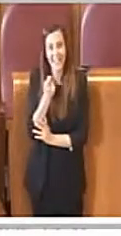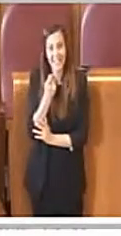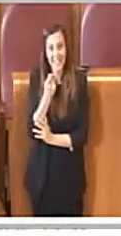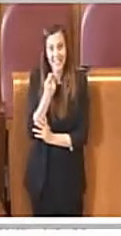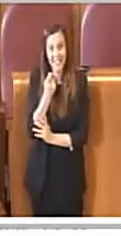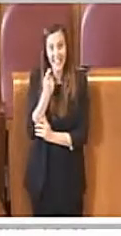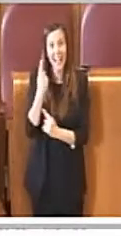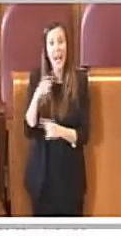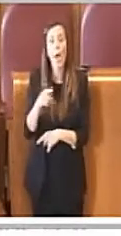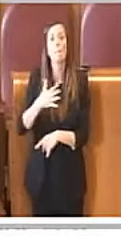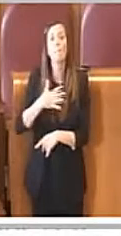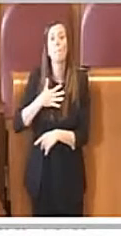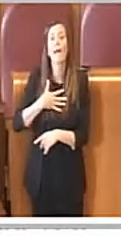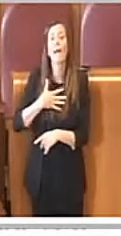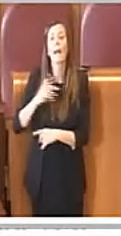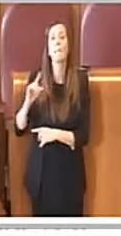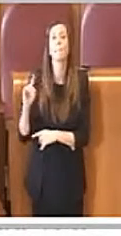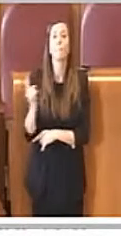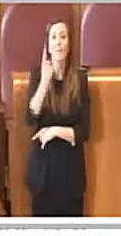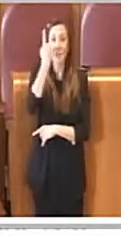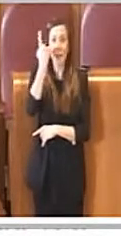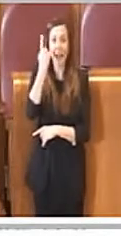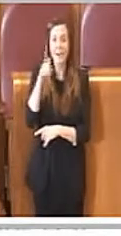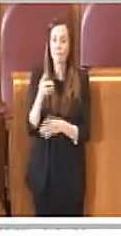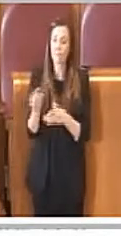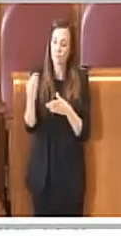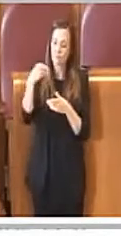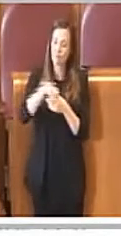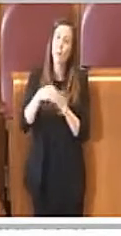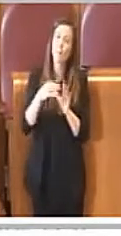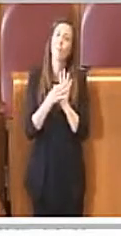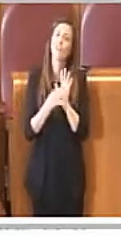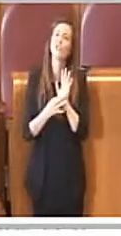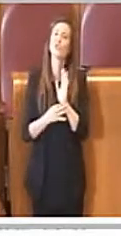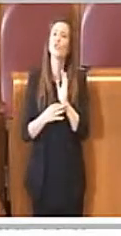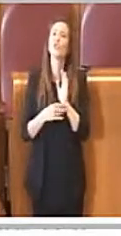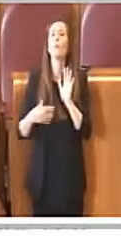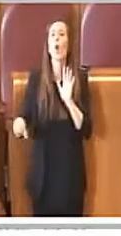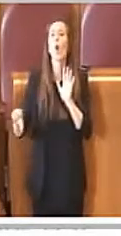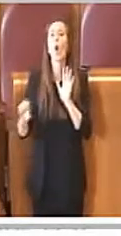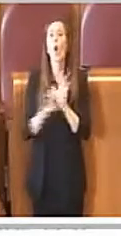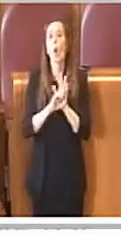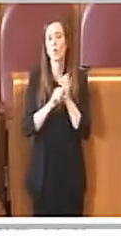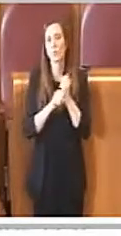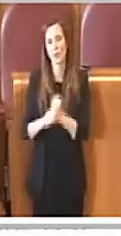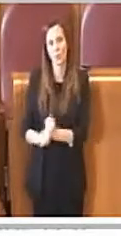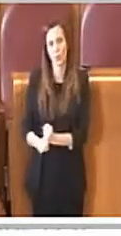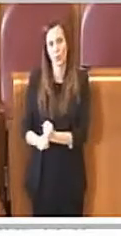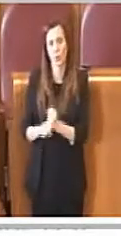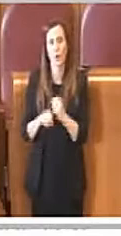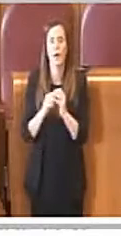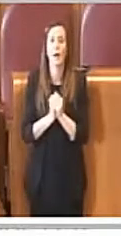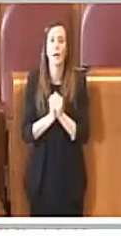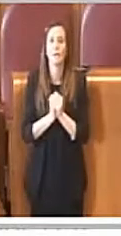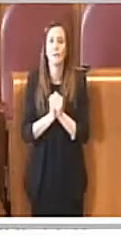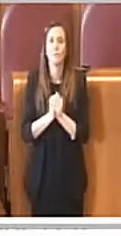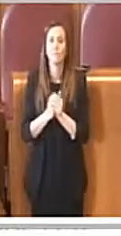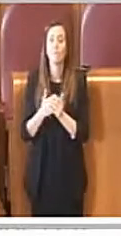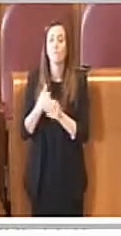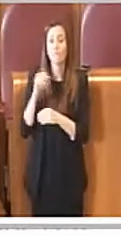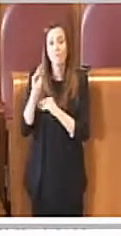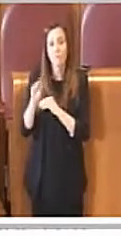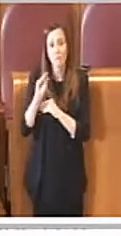il bene primario e racchiude tutti i principi costituzionali. Chiediamo anche che vengano